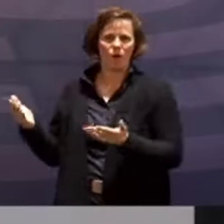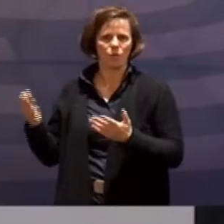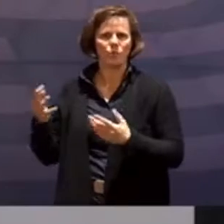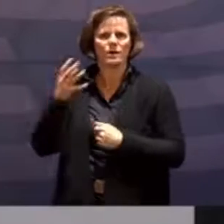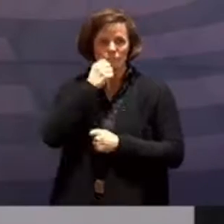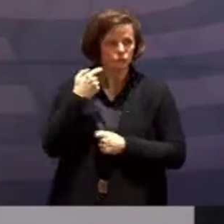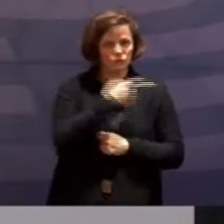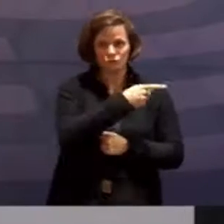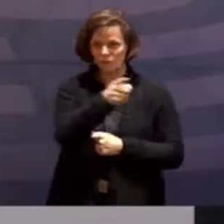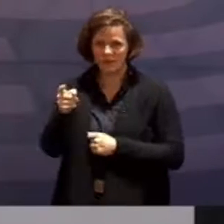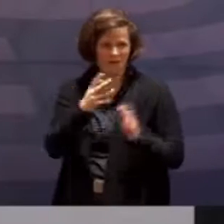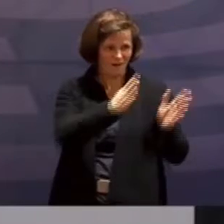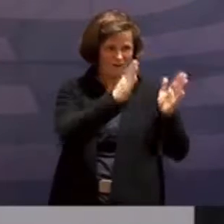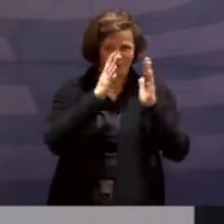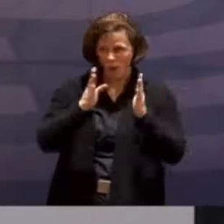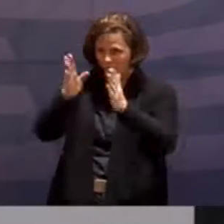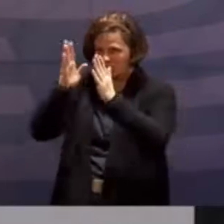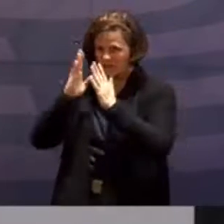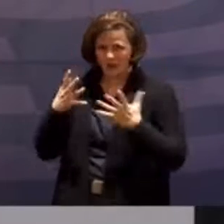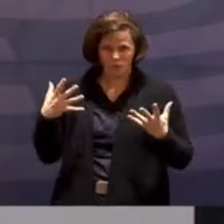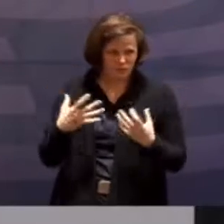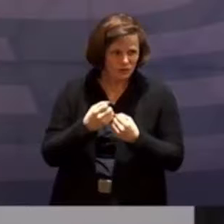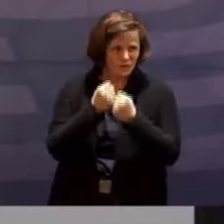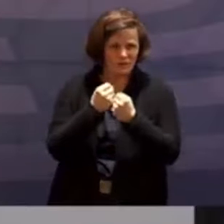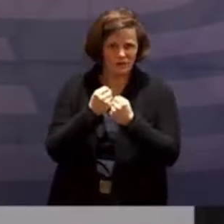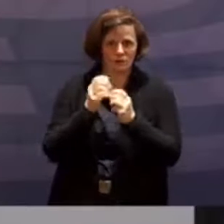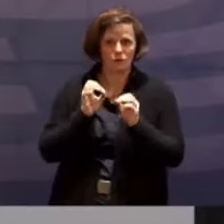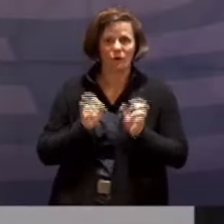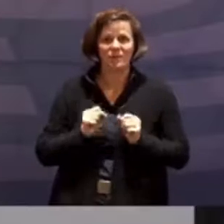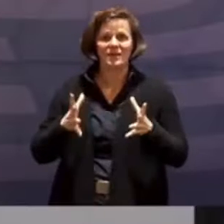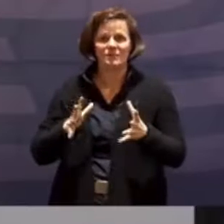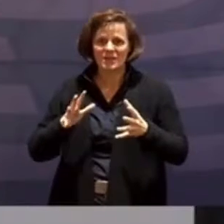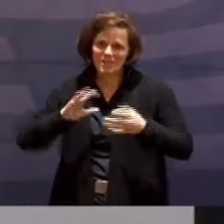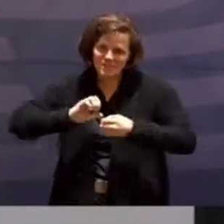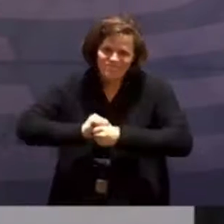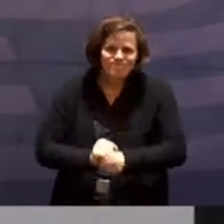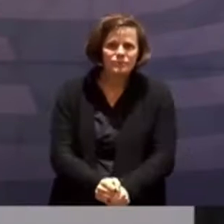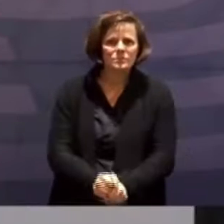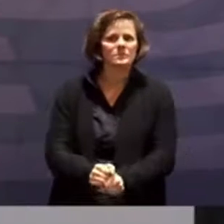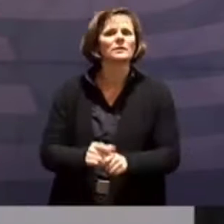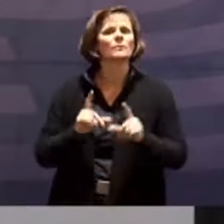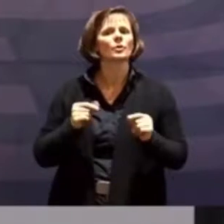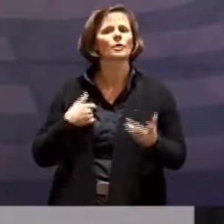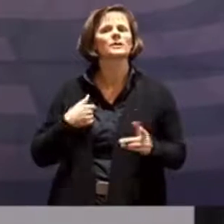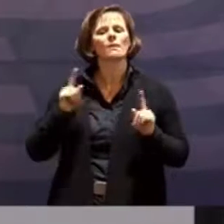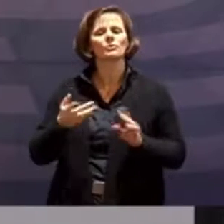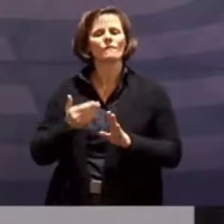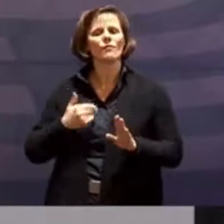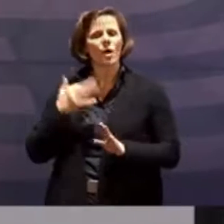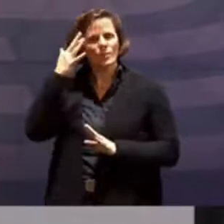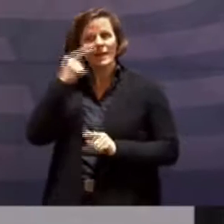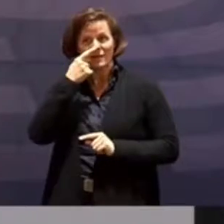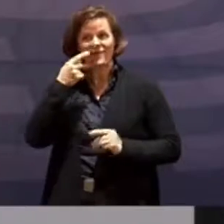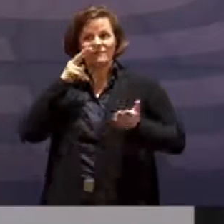stärken wollen. Wir alle gut beraten sind, nur die Versprechen auszusprechen, die wir auch halten können. Und das,